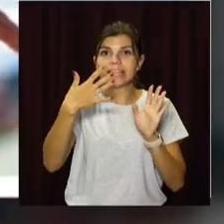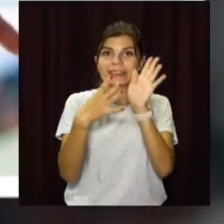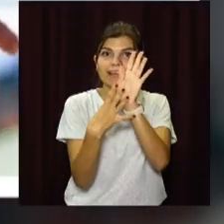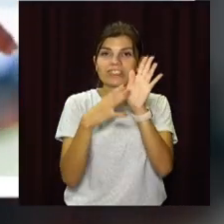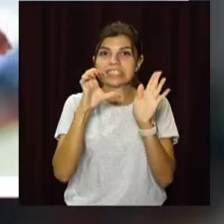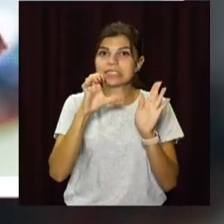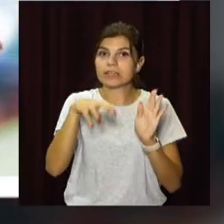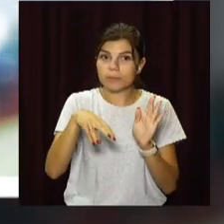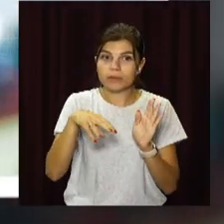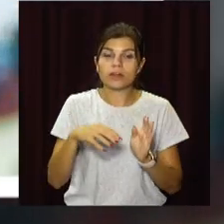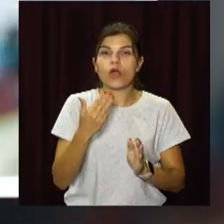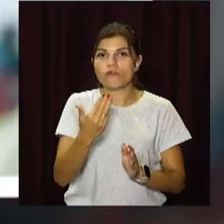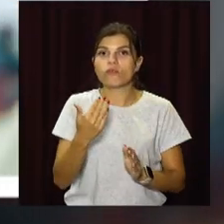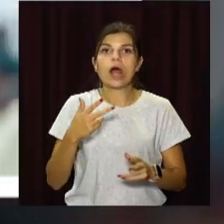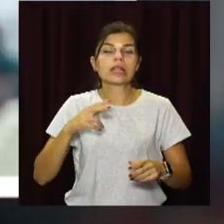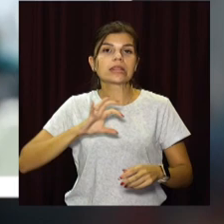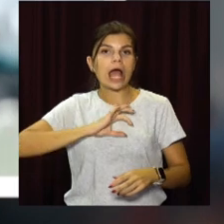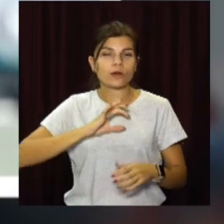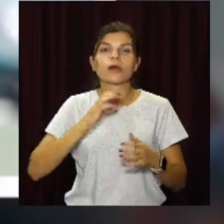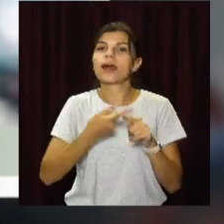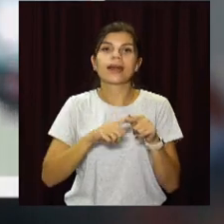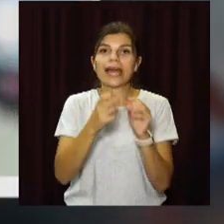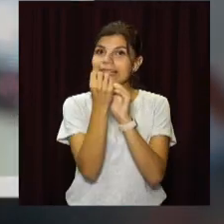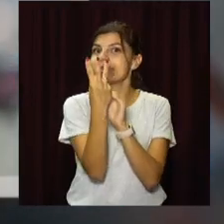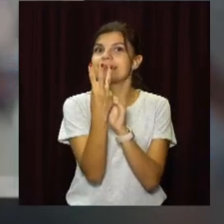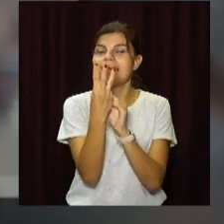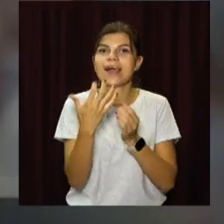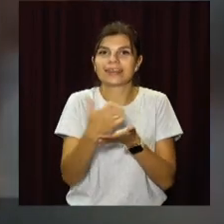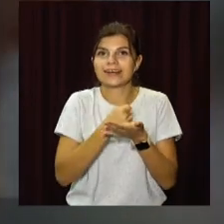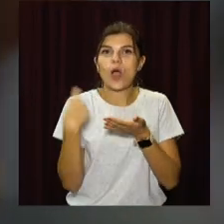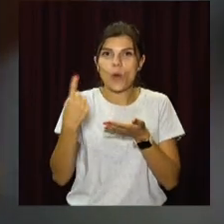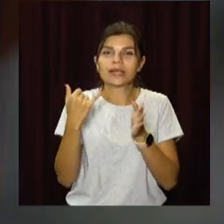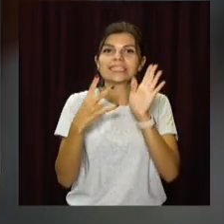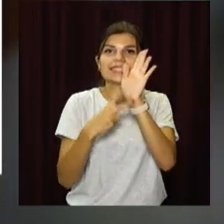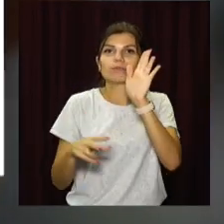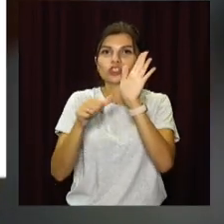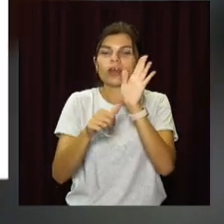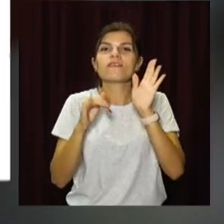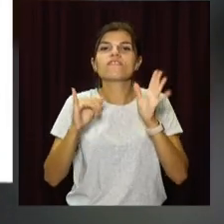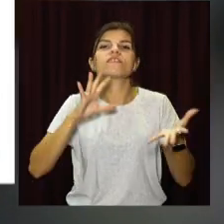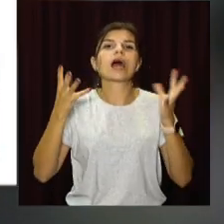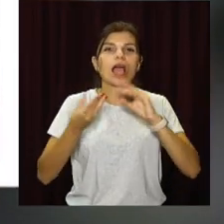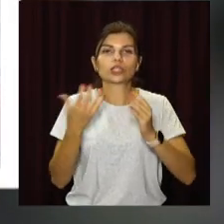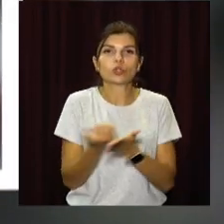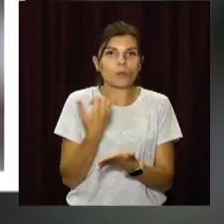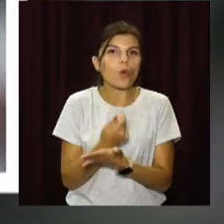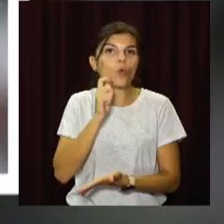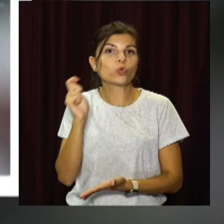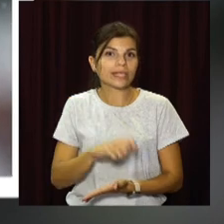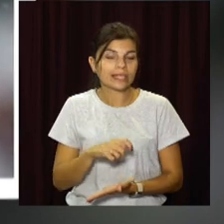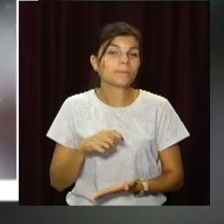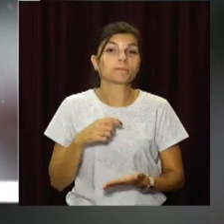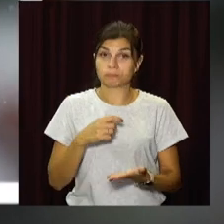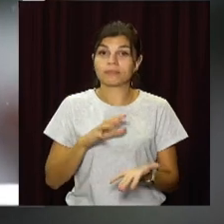сантиметрів. Його нагорода – 13-та у Скарбничці області і 76-та в загальному здобутку України.